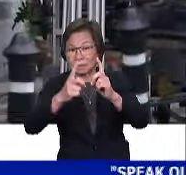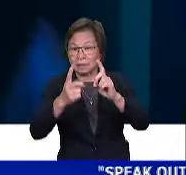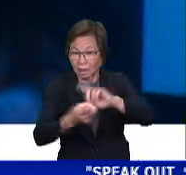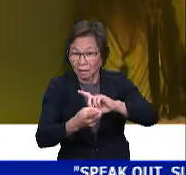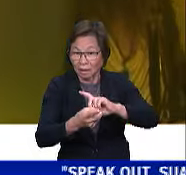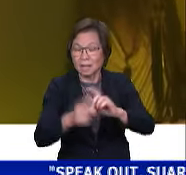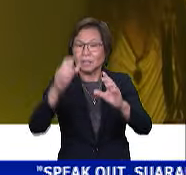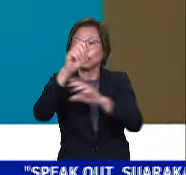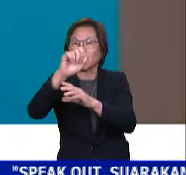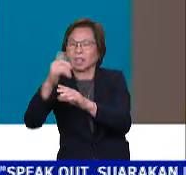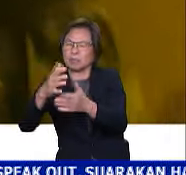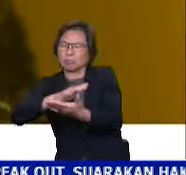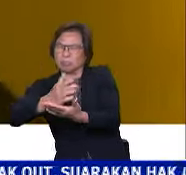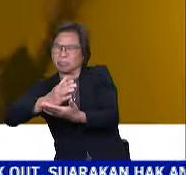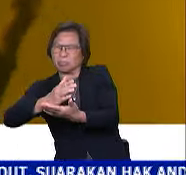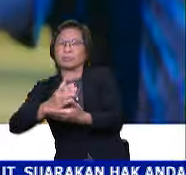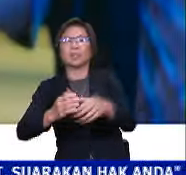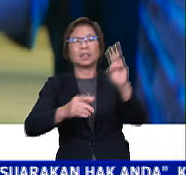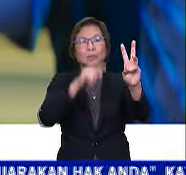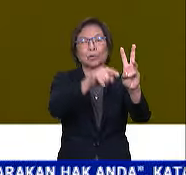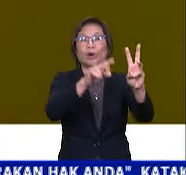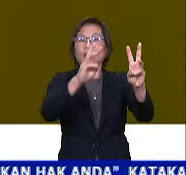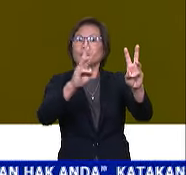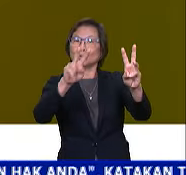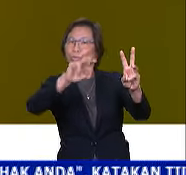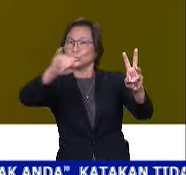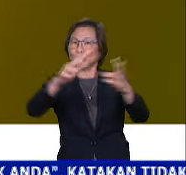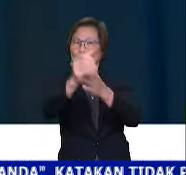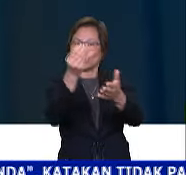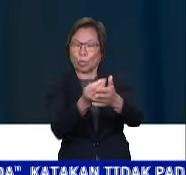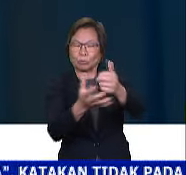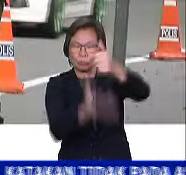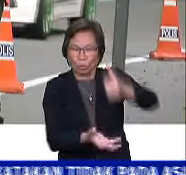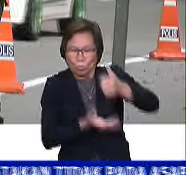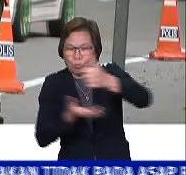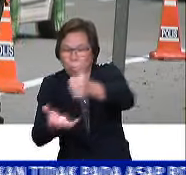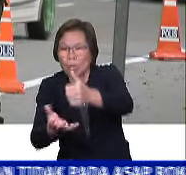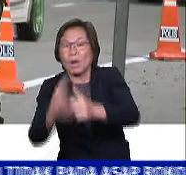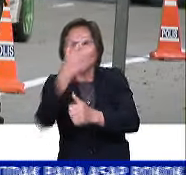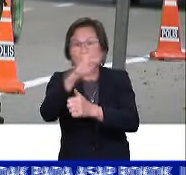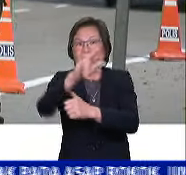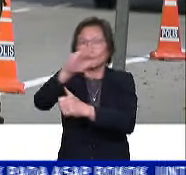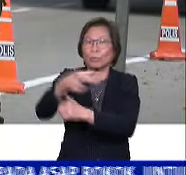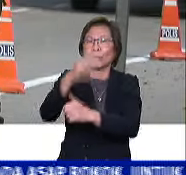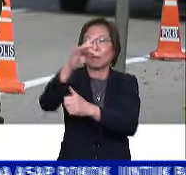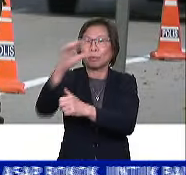peringkat pertengahan, sejumlah 76.62 juta ringgit telah disalurkan kepada 13